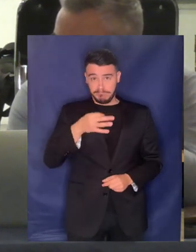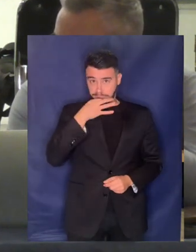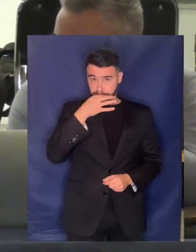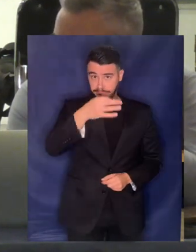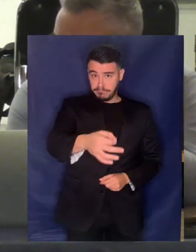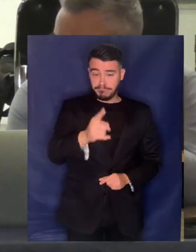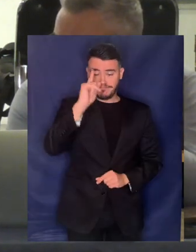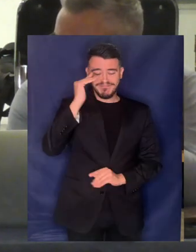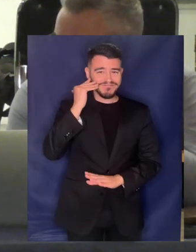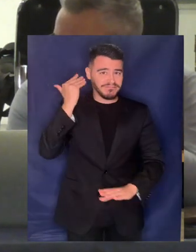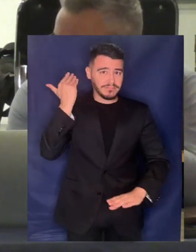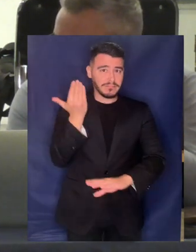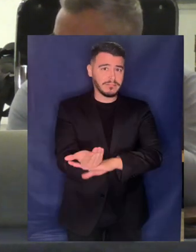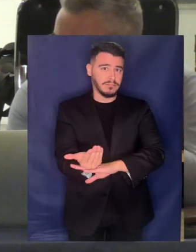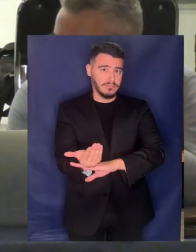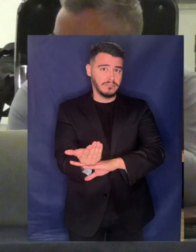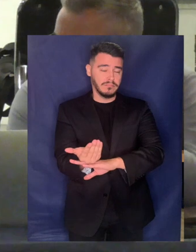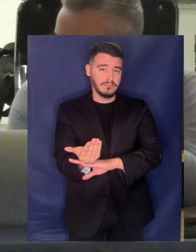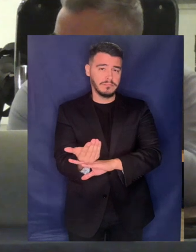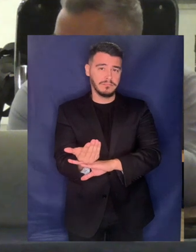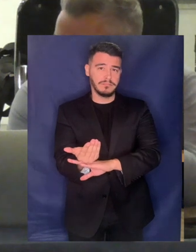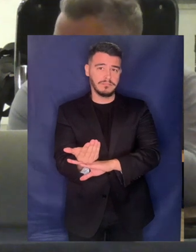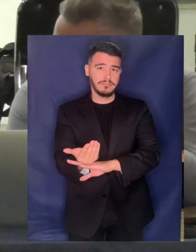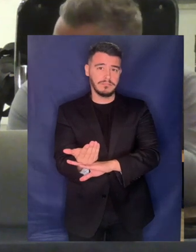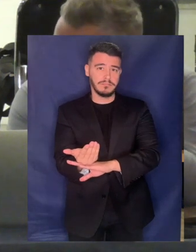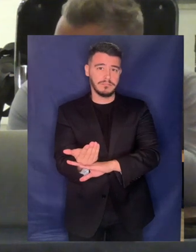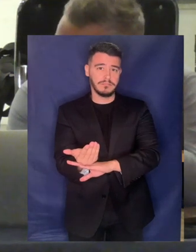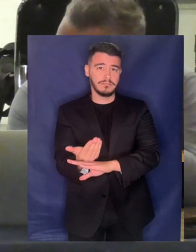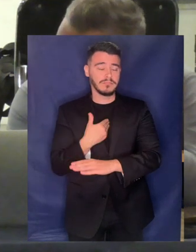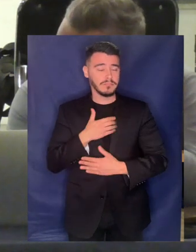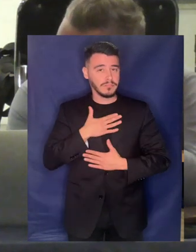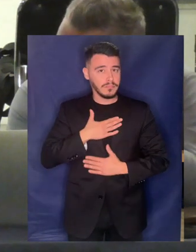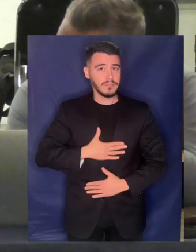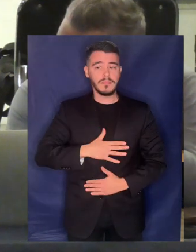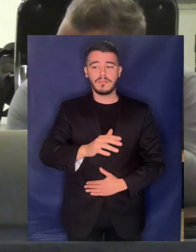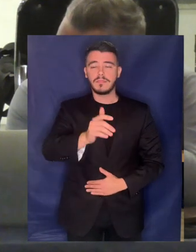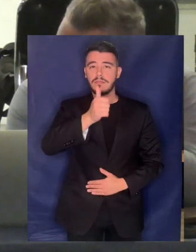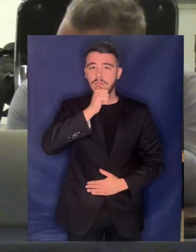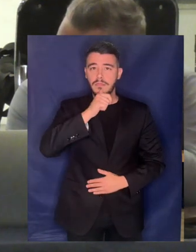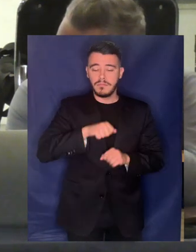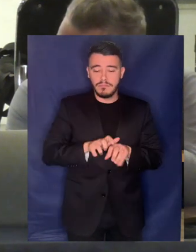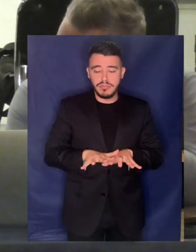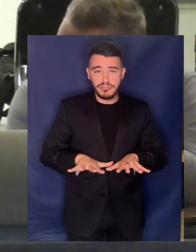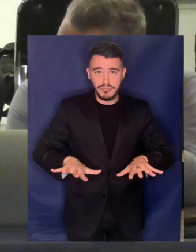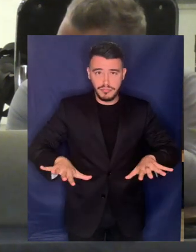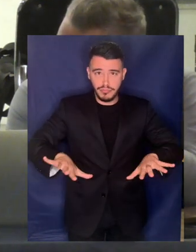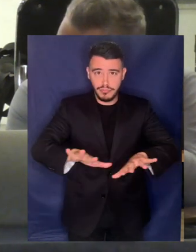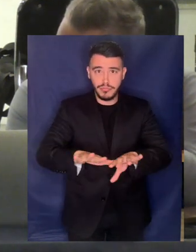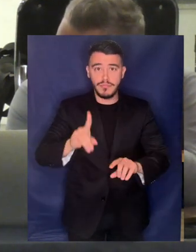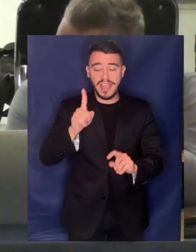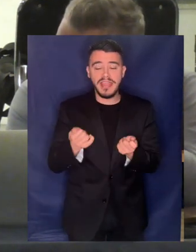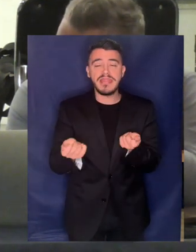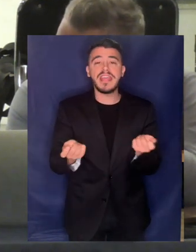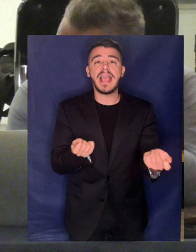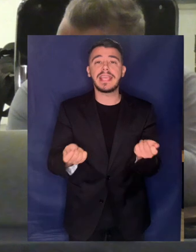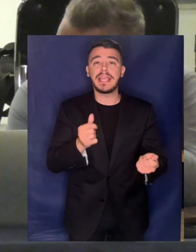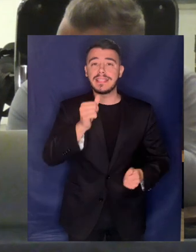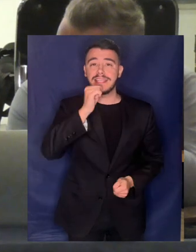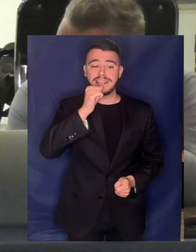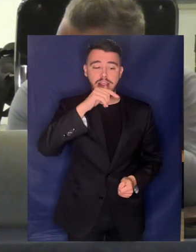αιτήματα της Ανωτέρω Πρωτοβουλίας είναι και η υδροδότηση και η διαχείριση των υδάτινων πόρων να